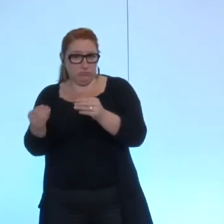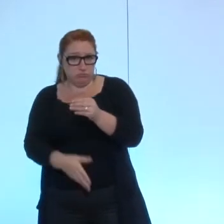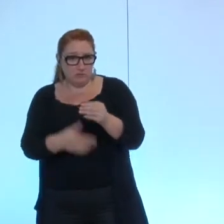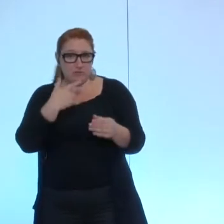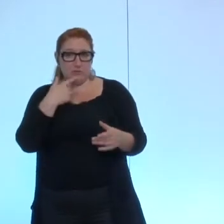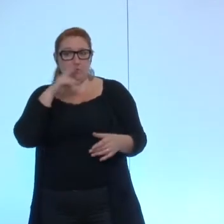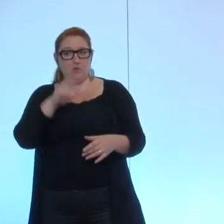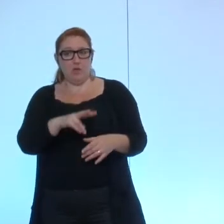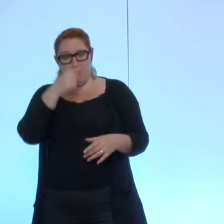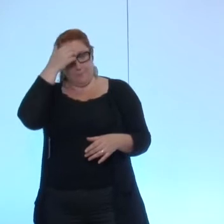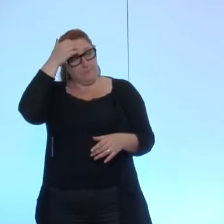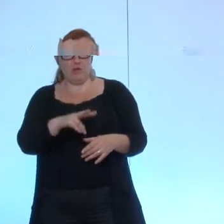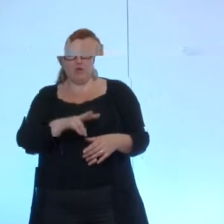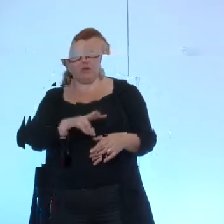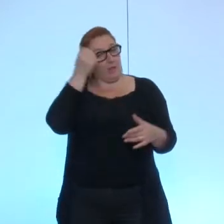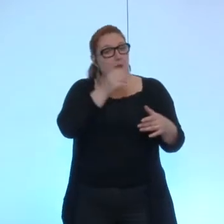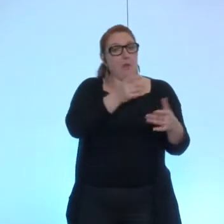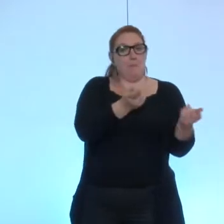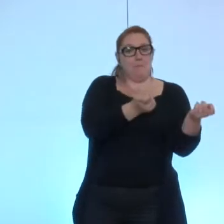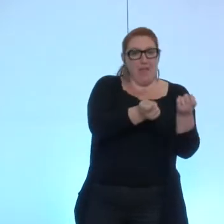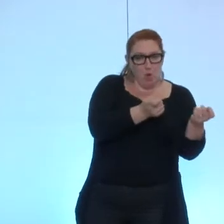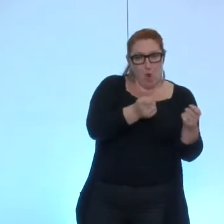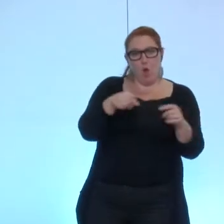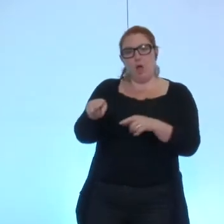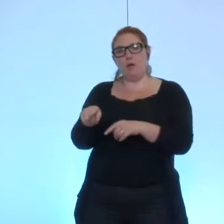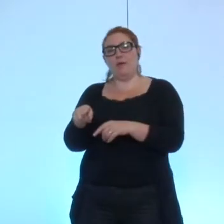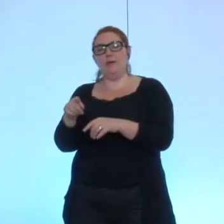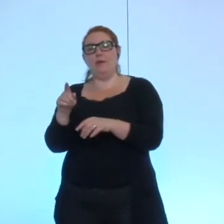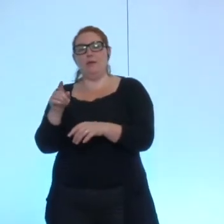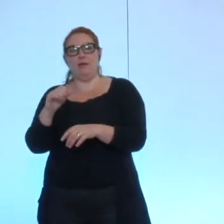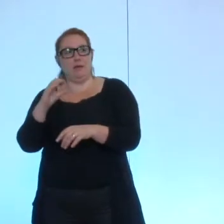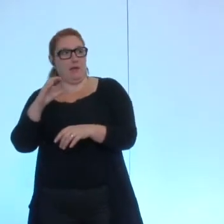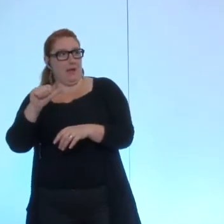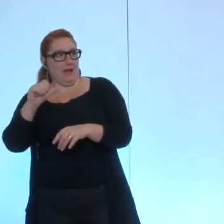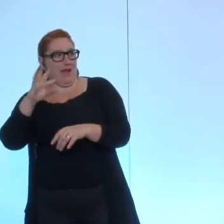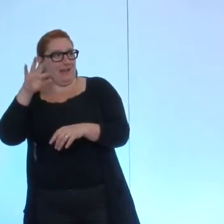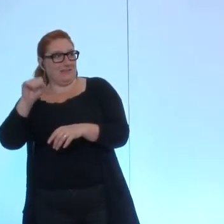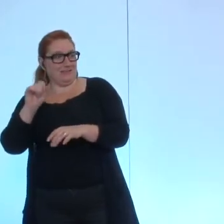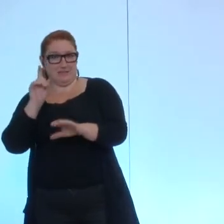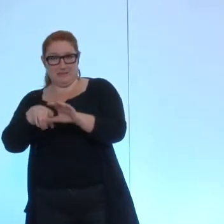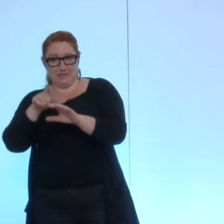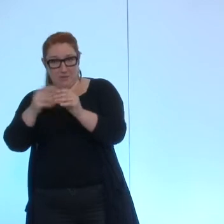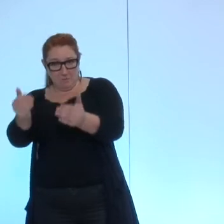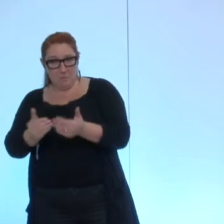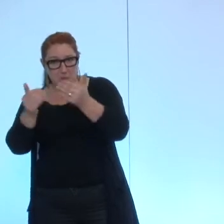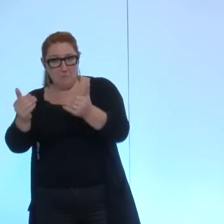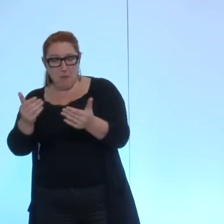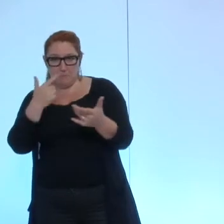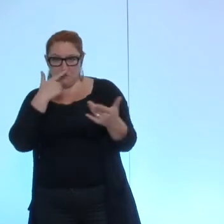proportion entre le bailleur et Actis qui est toujours syndic moi je suis quand même assez inquiète sur